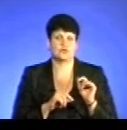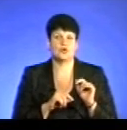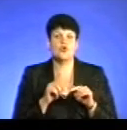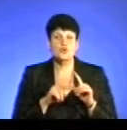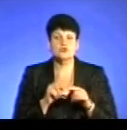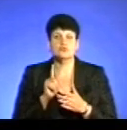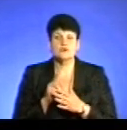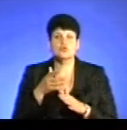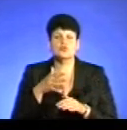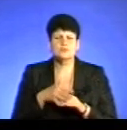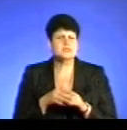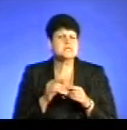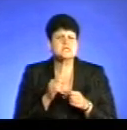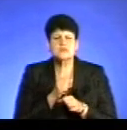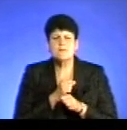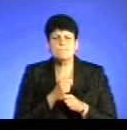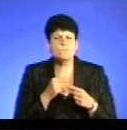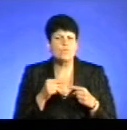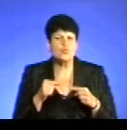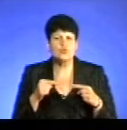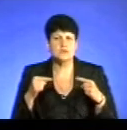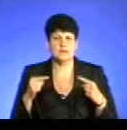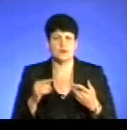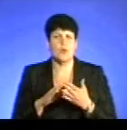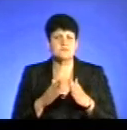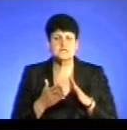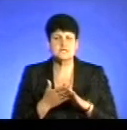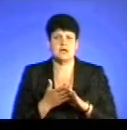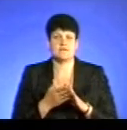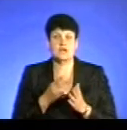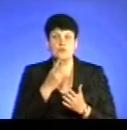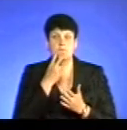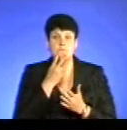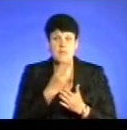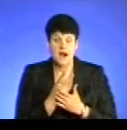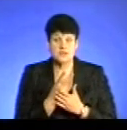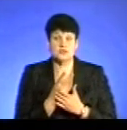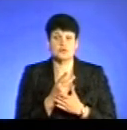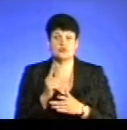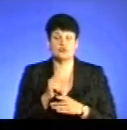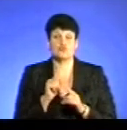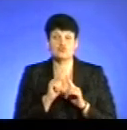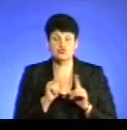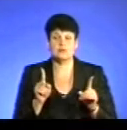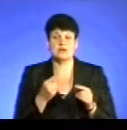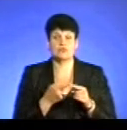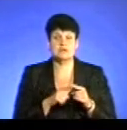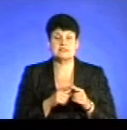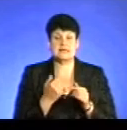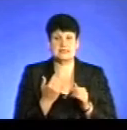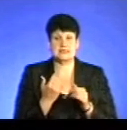усвідомити, і за будь-яких обставин, коли вони бачать, що особливо це їхні